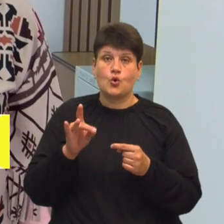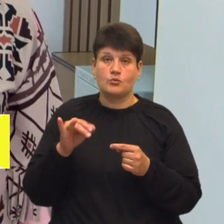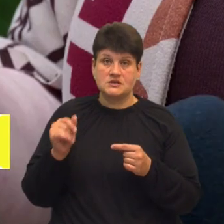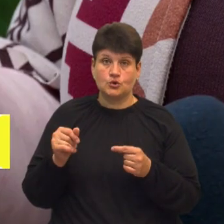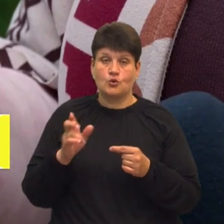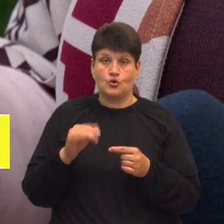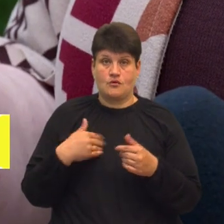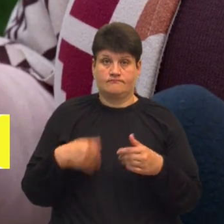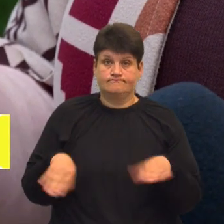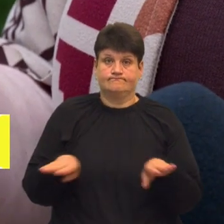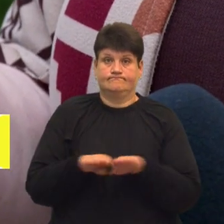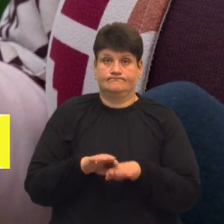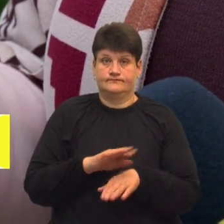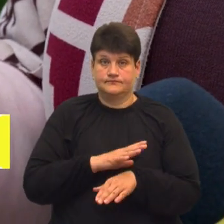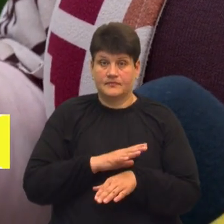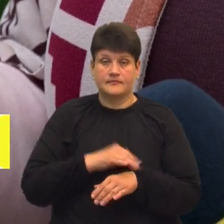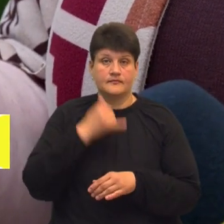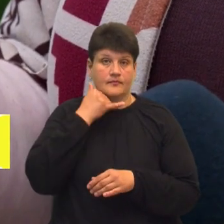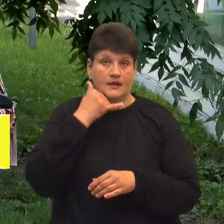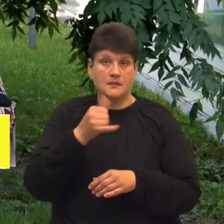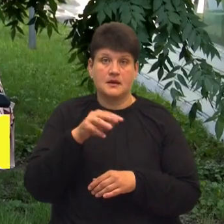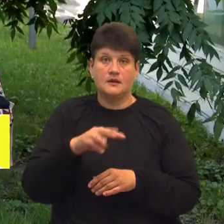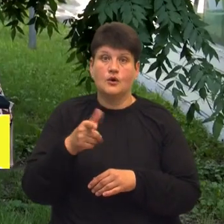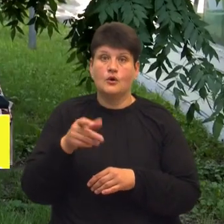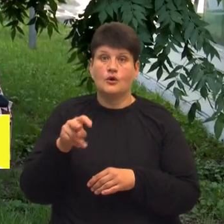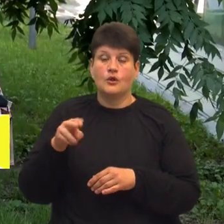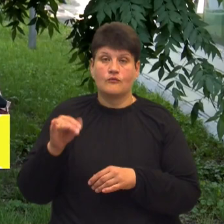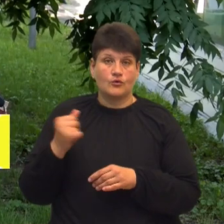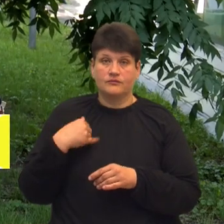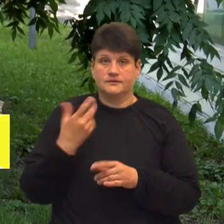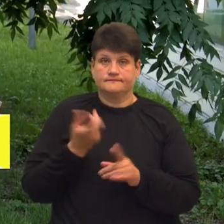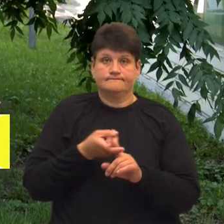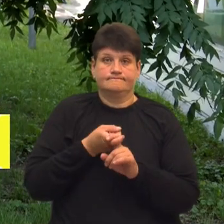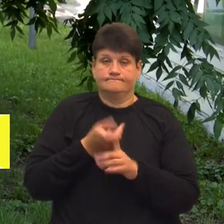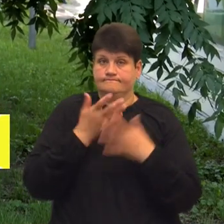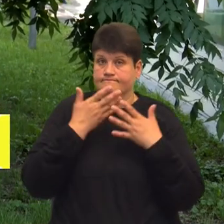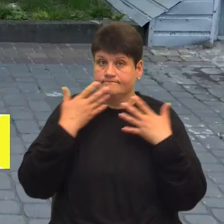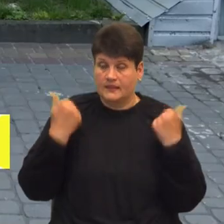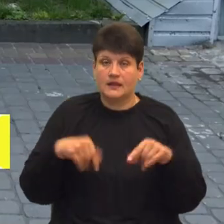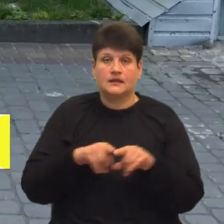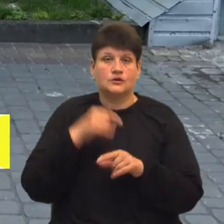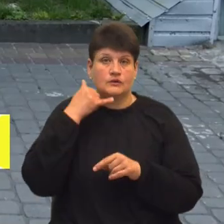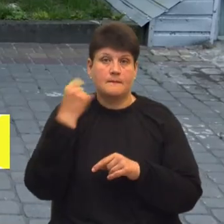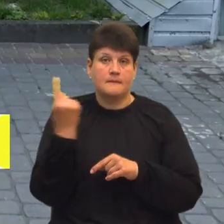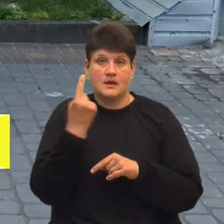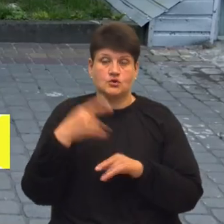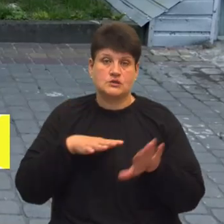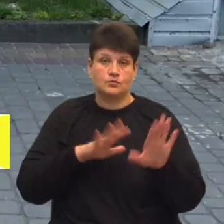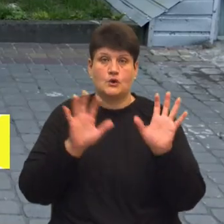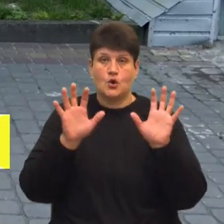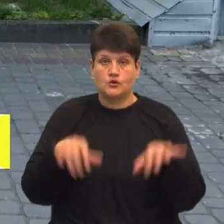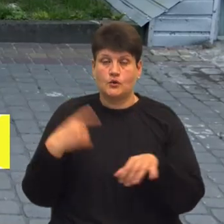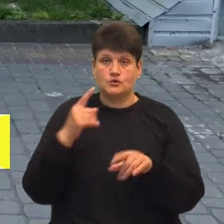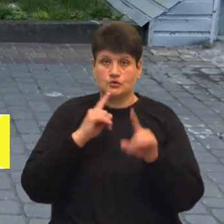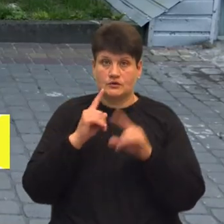зачинили. Ми телефонували до Михайла Головка, він пода зоною досяжності. Також дзвонили до першого заступника голови обласної ради